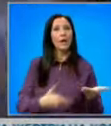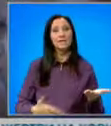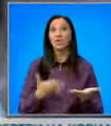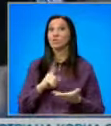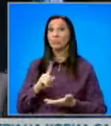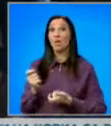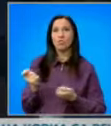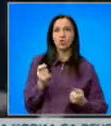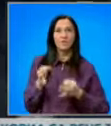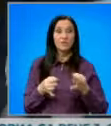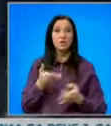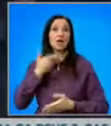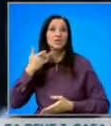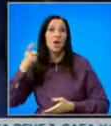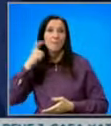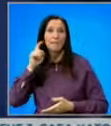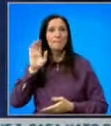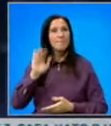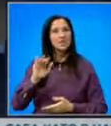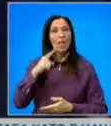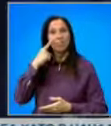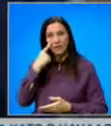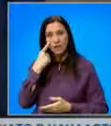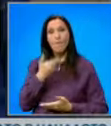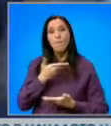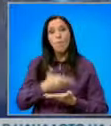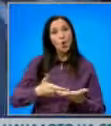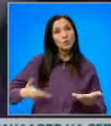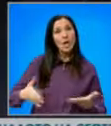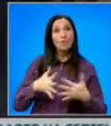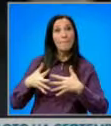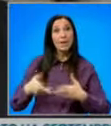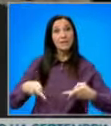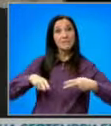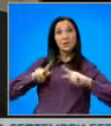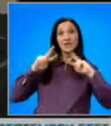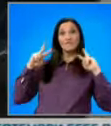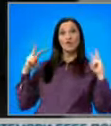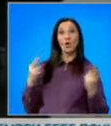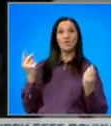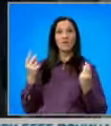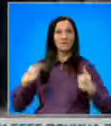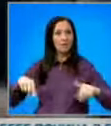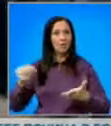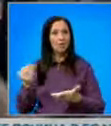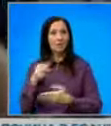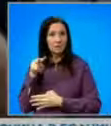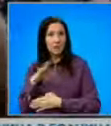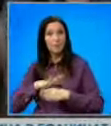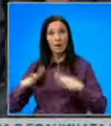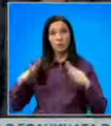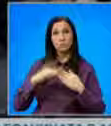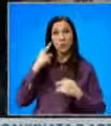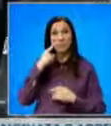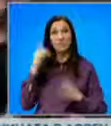Речта на Джо Байден беше тест за посланието му Америка се завърна на световната сцена, отбелязват наблюдатели. Белия дом се опитва